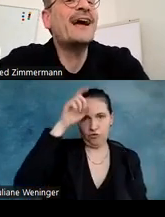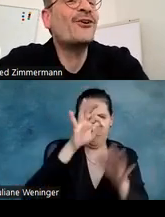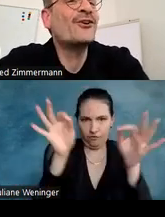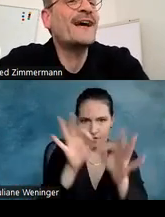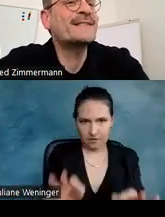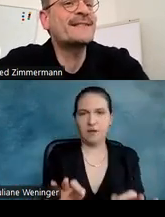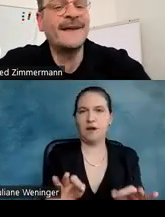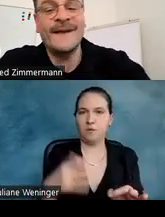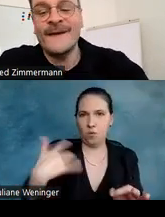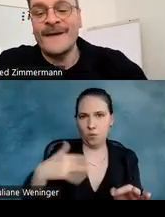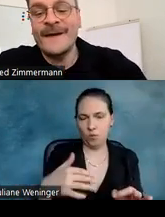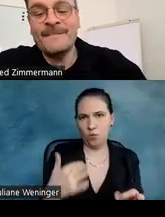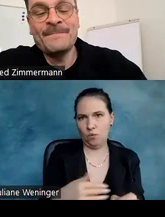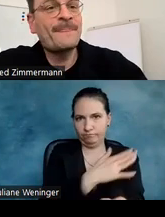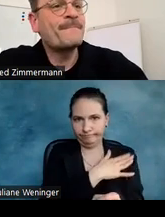Strichstärkenkontrast.